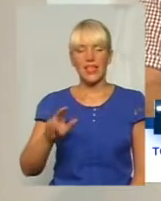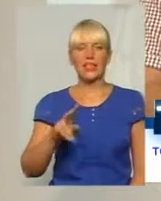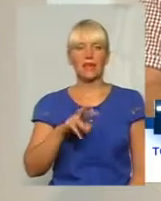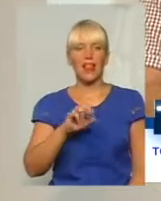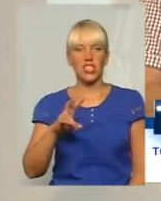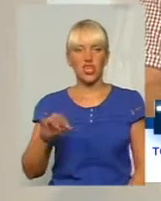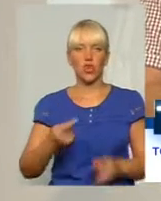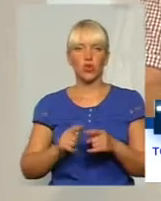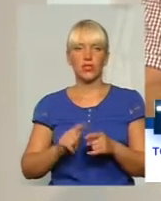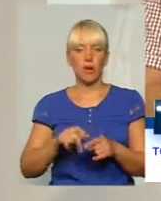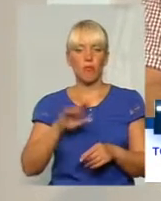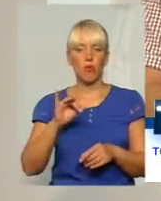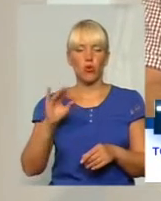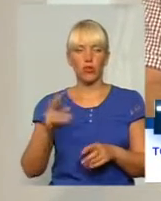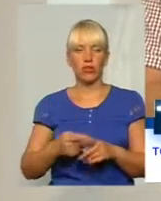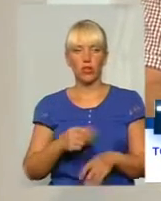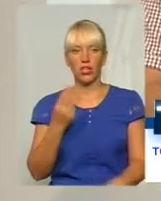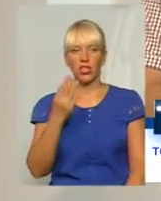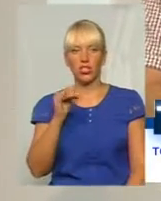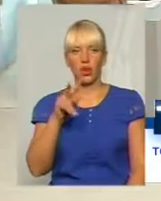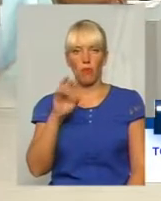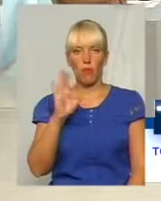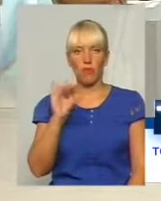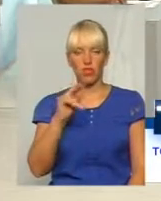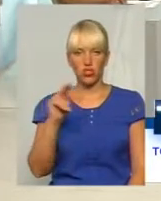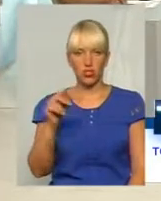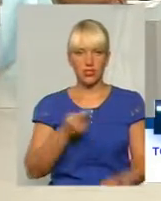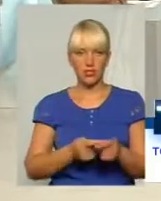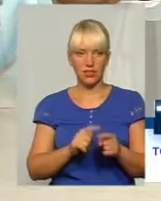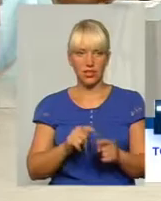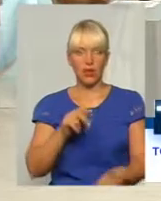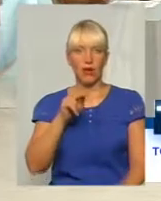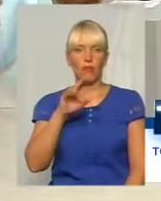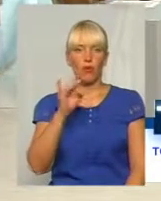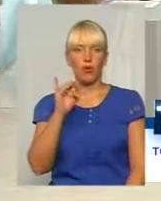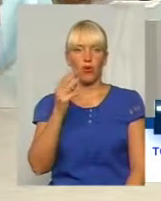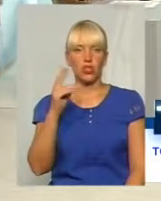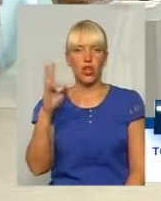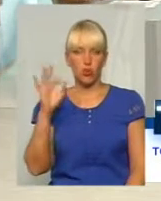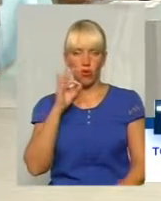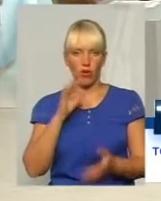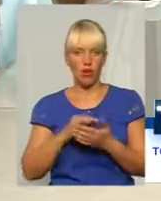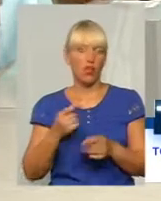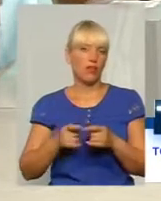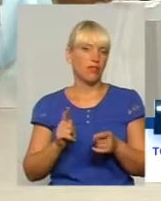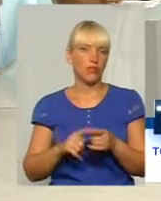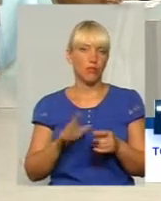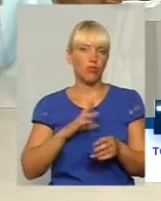блоку Петра Порошенка. Потім Андрій Шенкович з того самого блоку Порошенка був відсутній під час